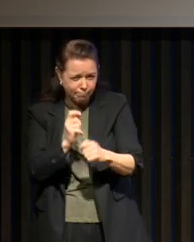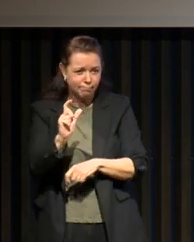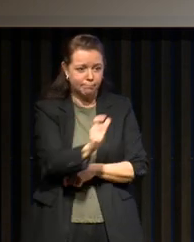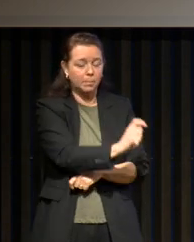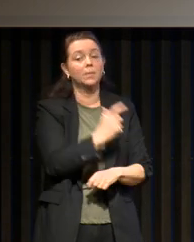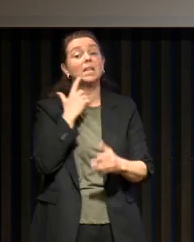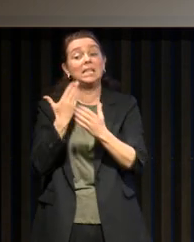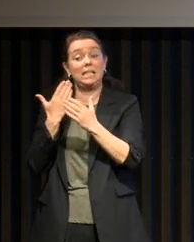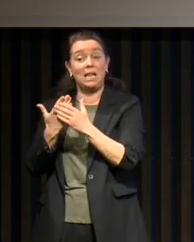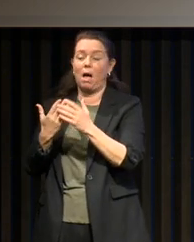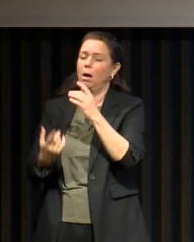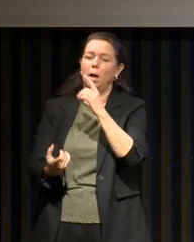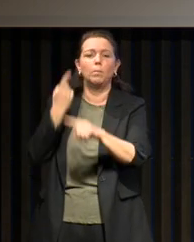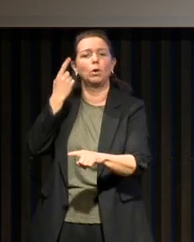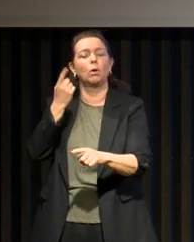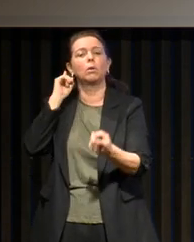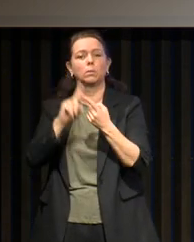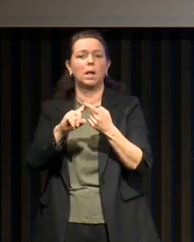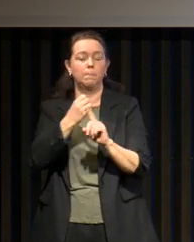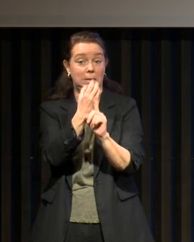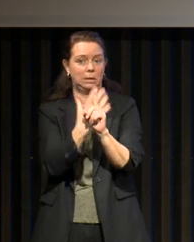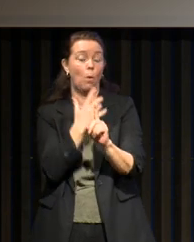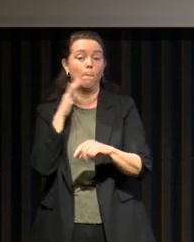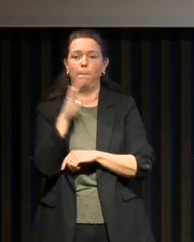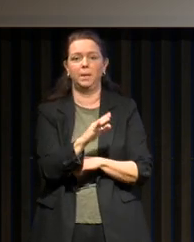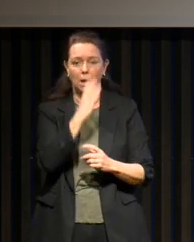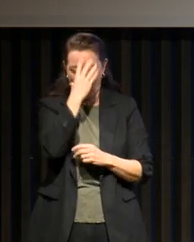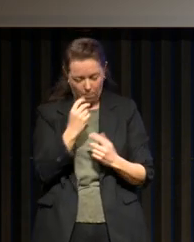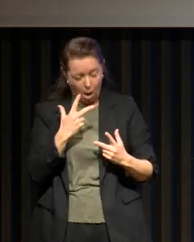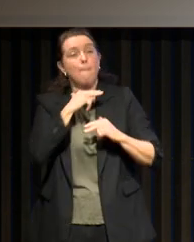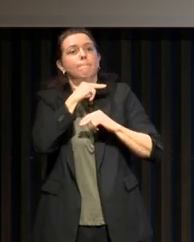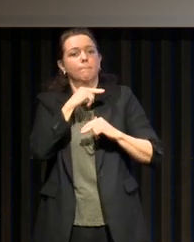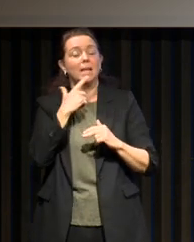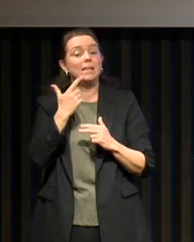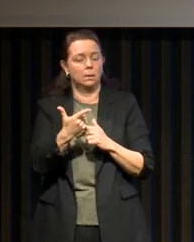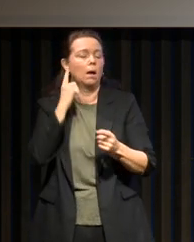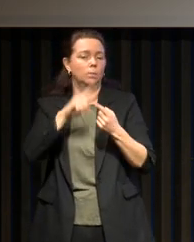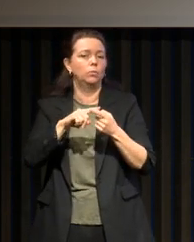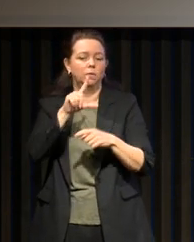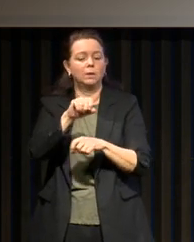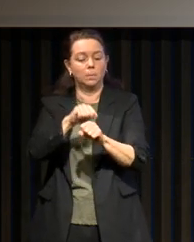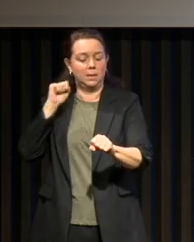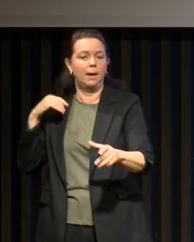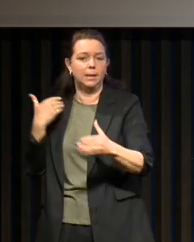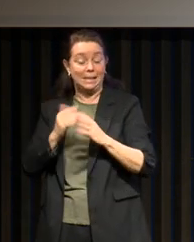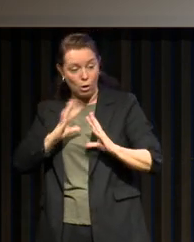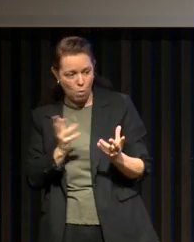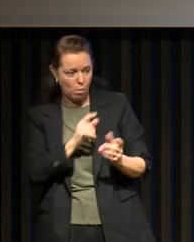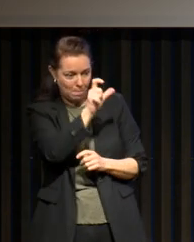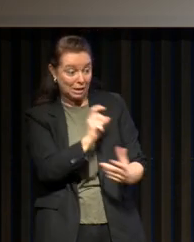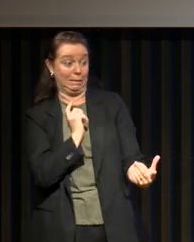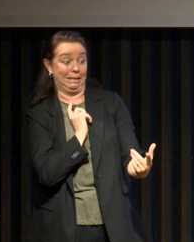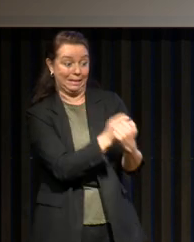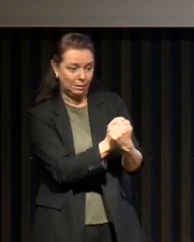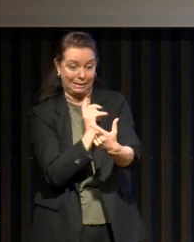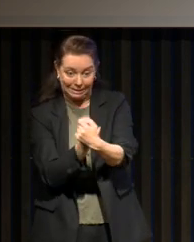élément essentiel pour le syndrome d'apnée obstructive du sommeil. Et c'est l'enjeu du XXIe siècle. Comment personnaliser le traitement pour se repérer